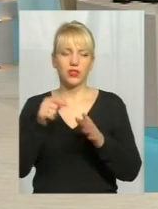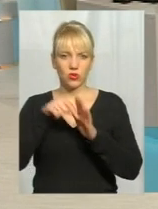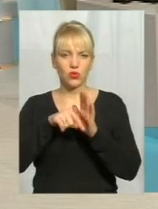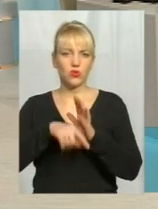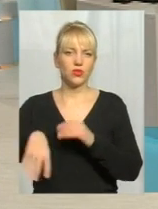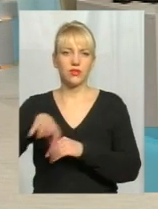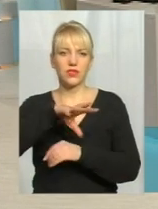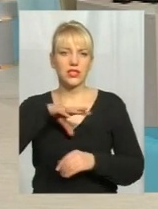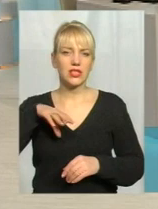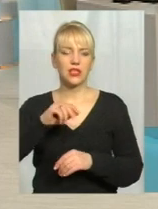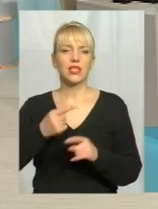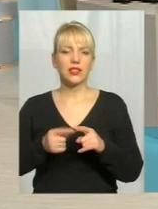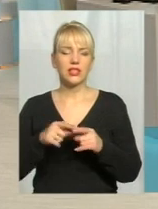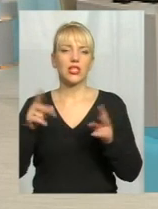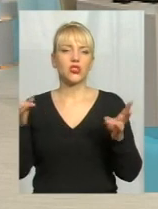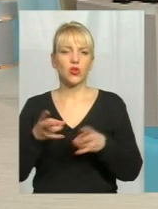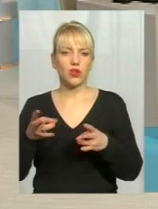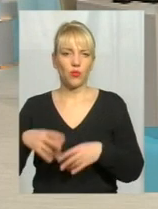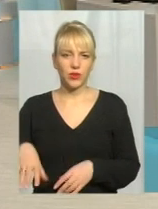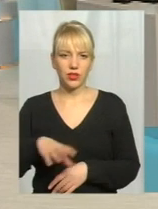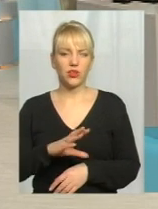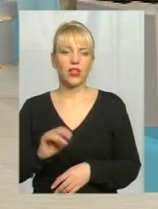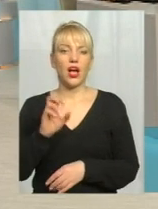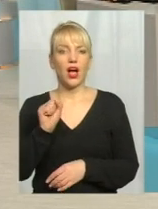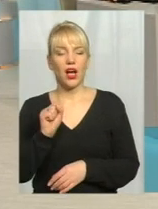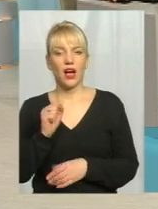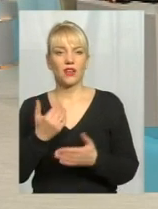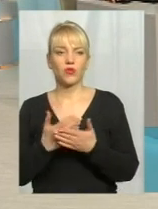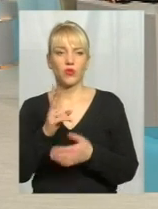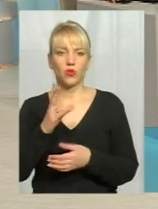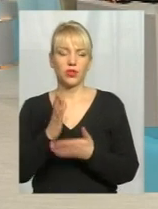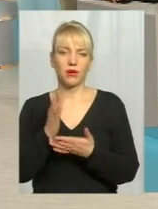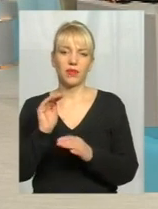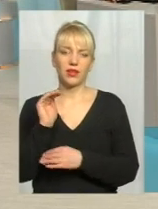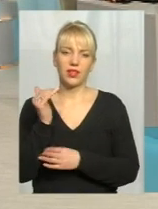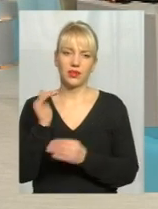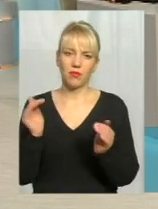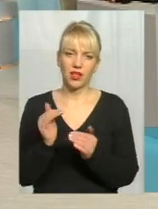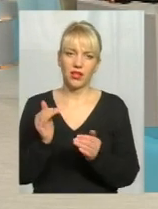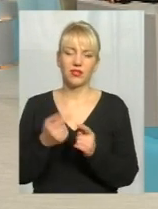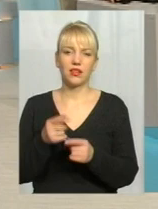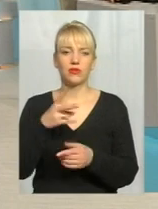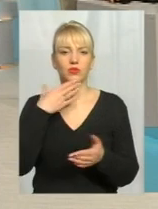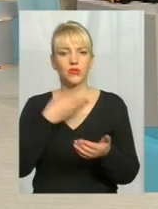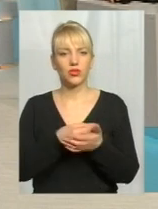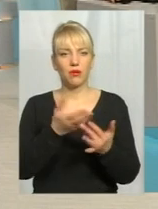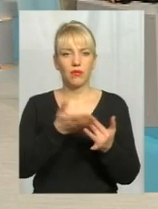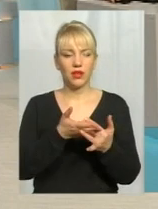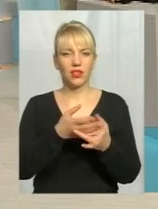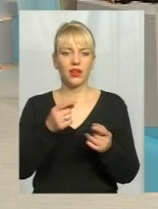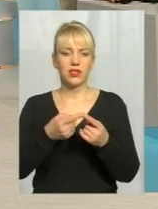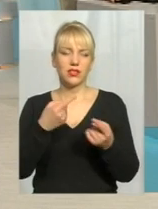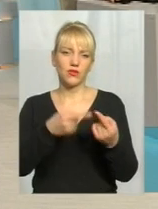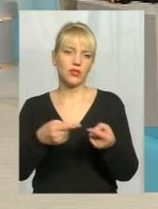це те, що необхідне. А в кого є маленькі діти, то скористаються своїми пільгами. Тобто,